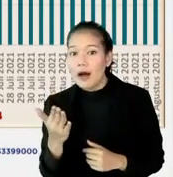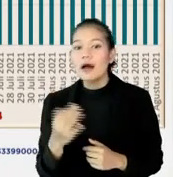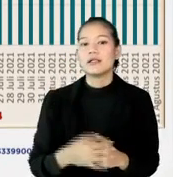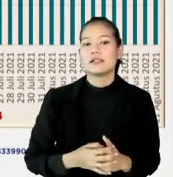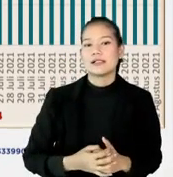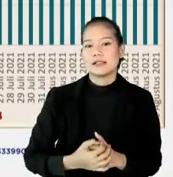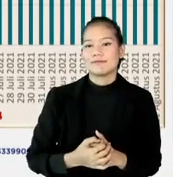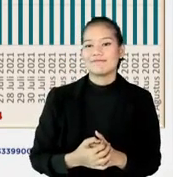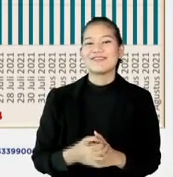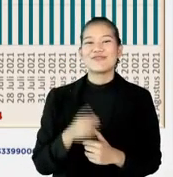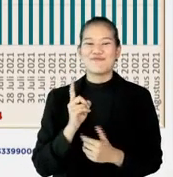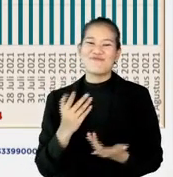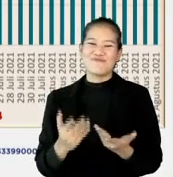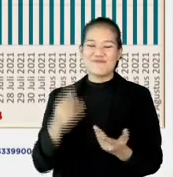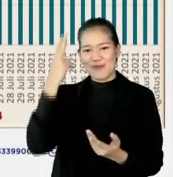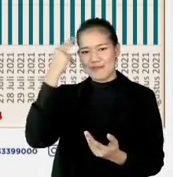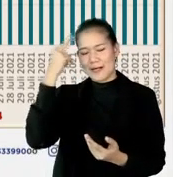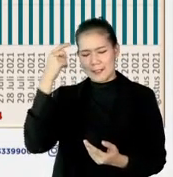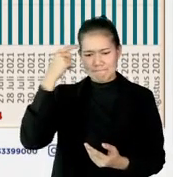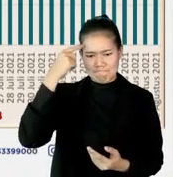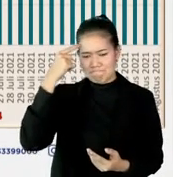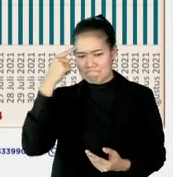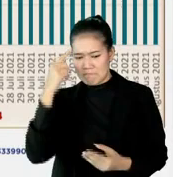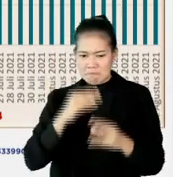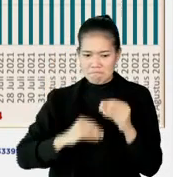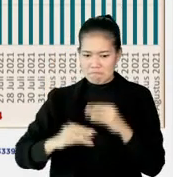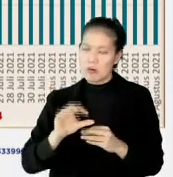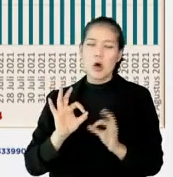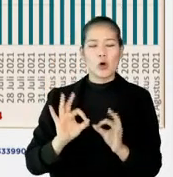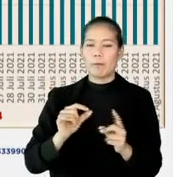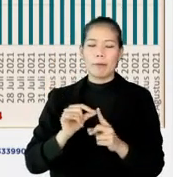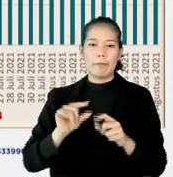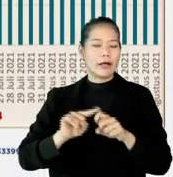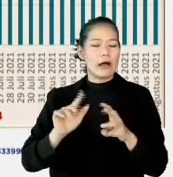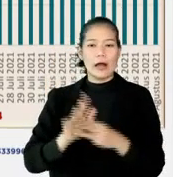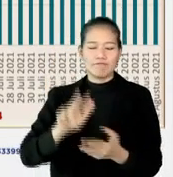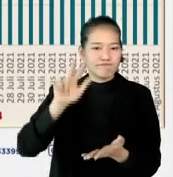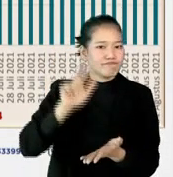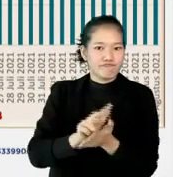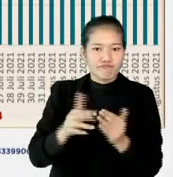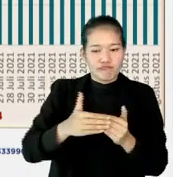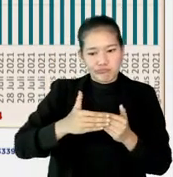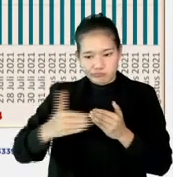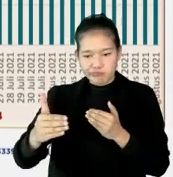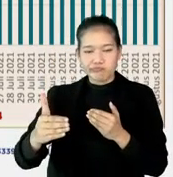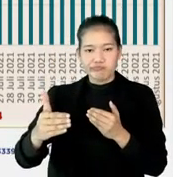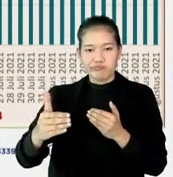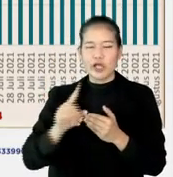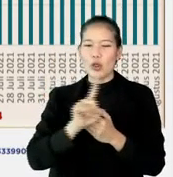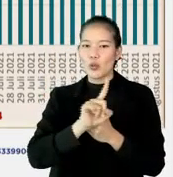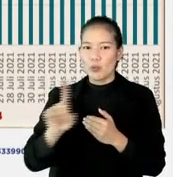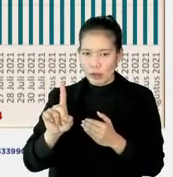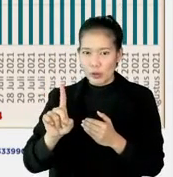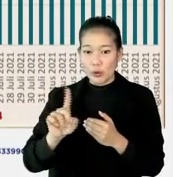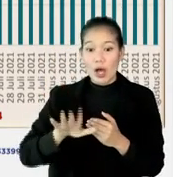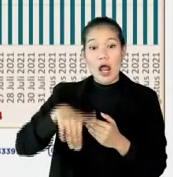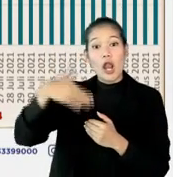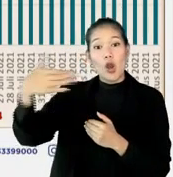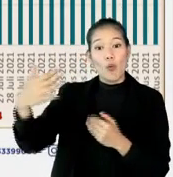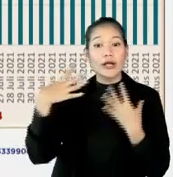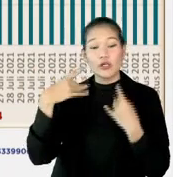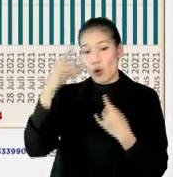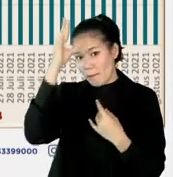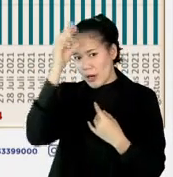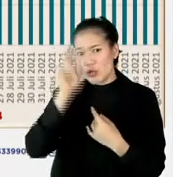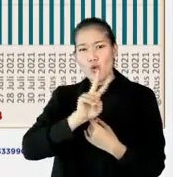kemudian mungkin pemerintah mengambil kebijakan untuk melanjutkan PPKM level 4 di Jawa-Bali selama seminggu. Luar Jawa dan Bali 2